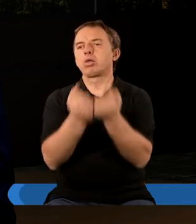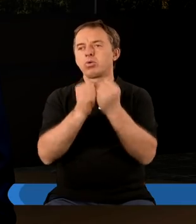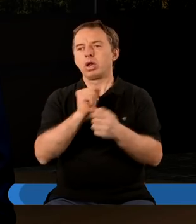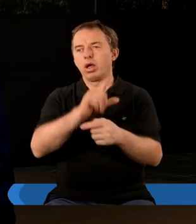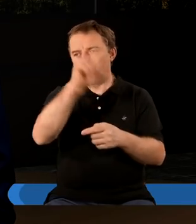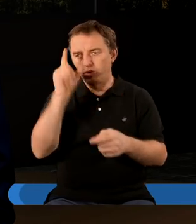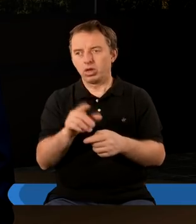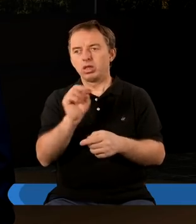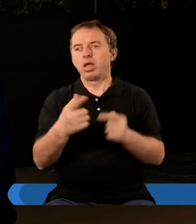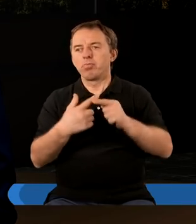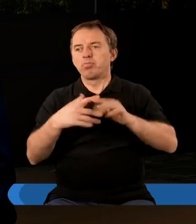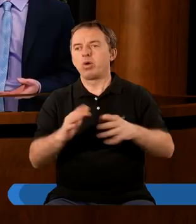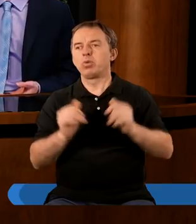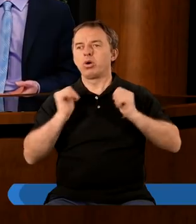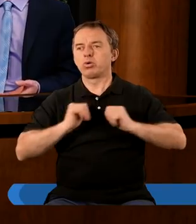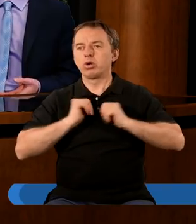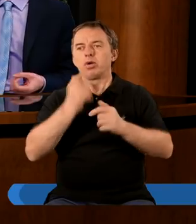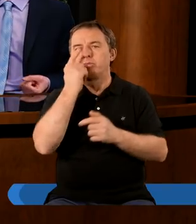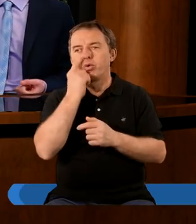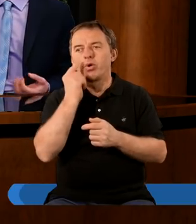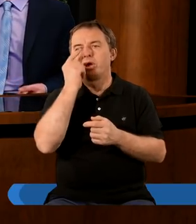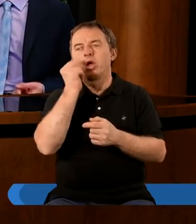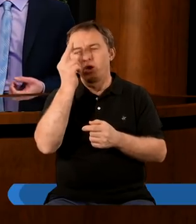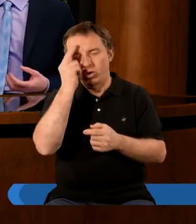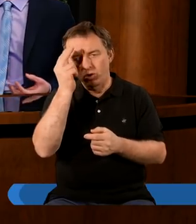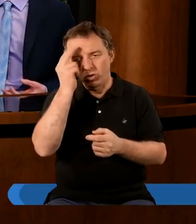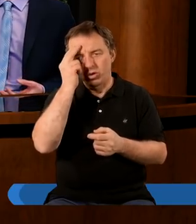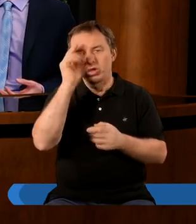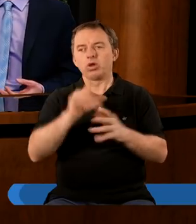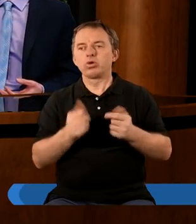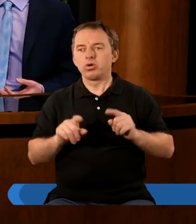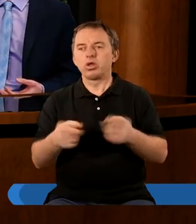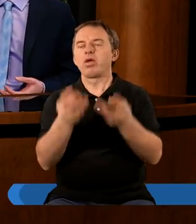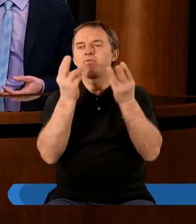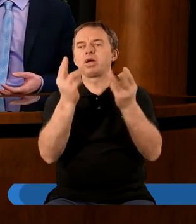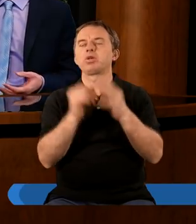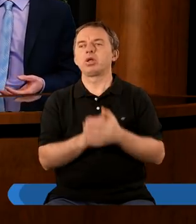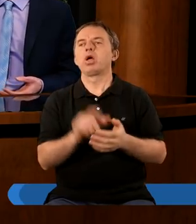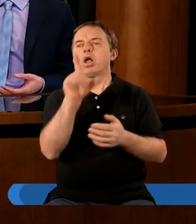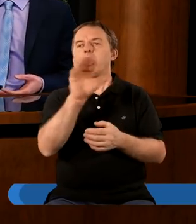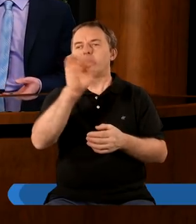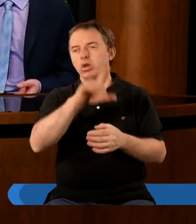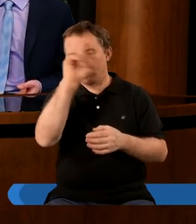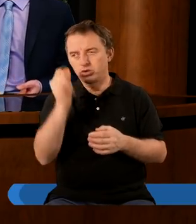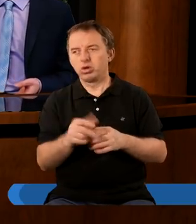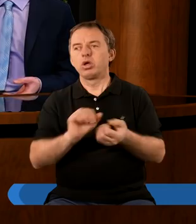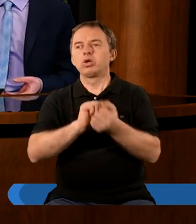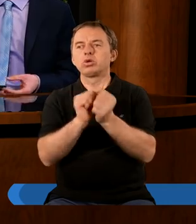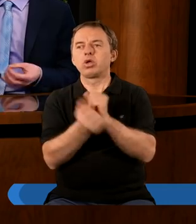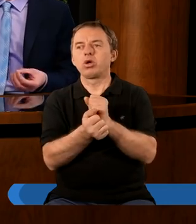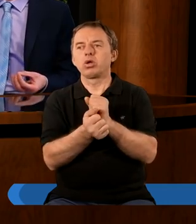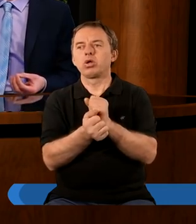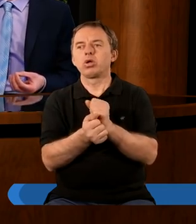dla ludzkości. To jest taki moment oczekiwania. Jan płacze, bo rozumie, że coś się dzieje ważnego. Rozumie, że losy jego, losy całej ludzkości